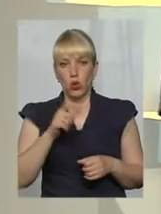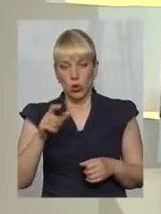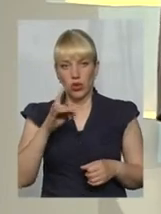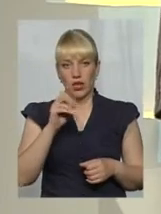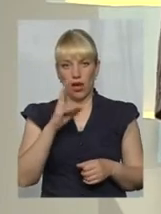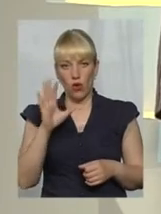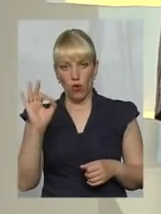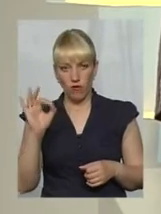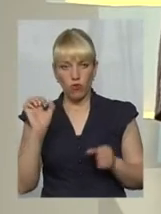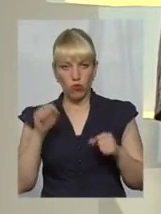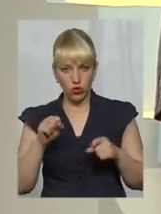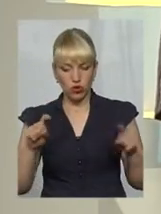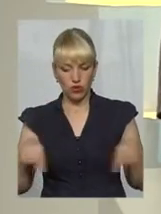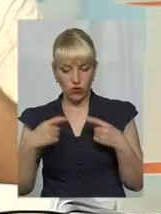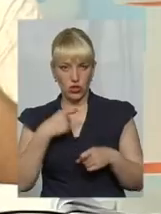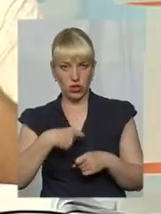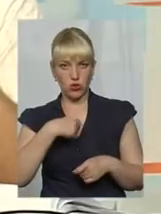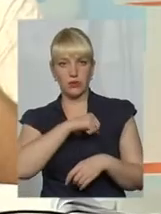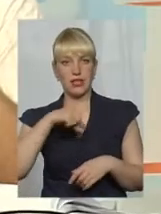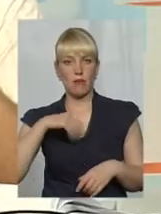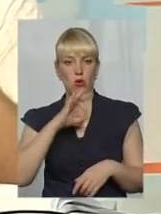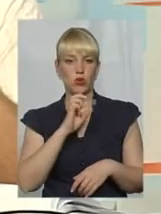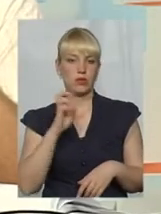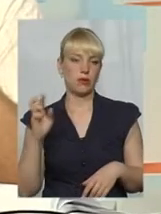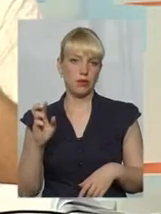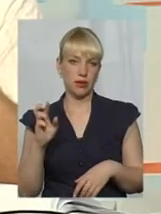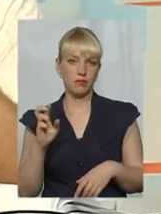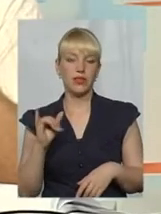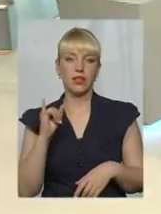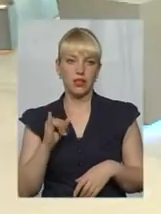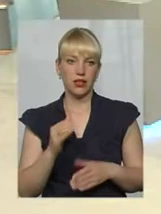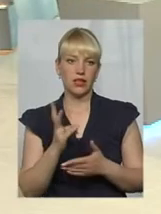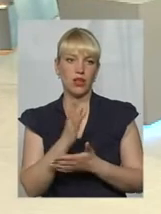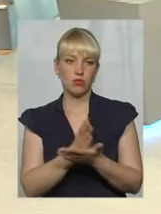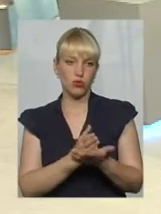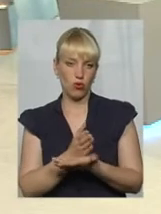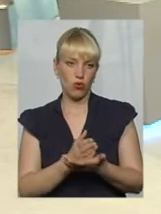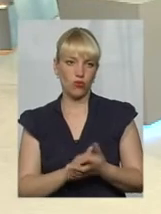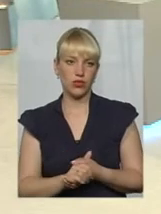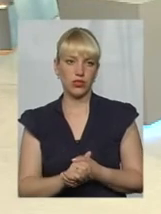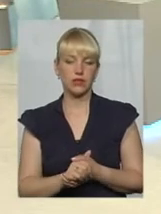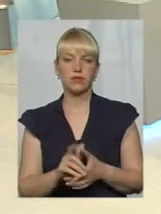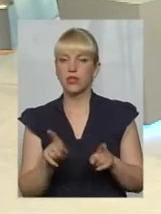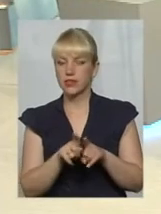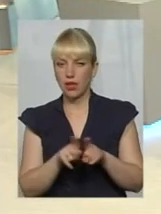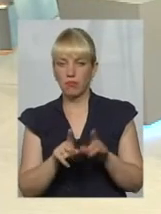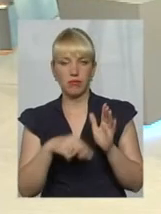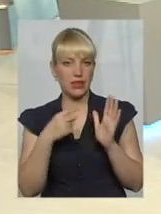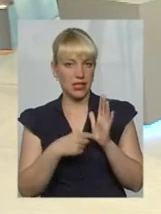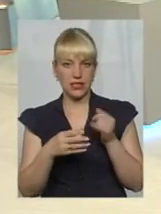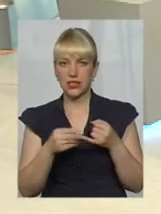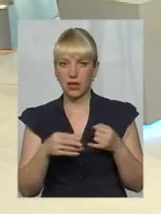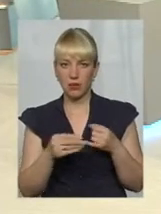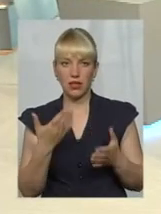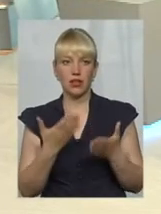можуть собі створити ОСБВ. Звичайно. І тоді не обслуговуватись в... Так, ОСБВ не створювати. Дійсно, питання в землі, дійсно, питання в землі,